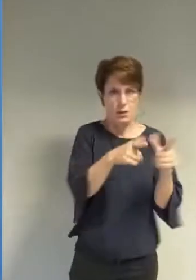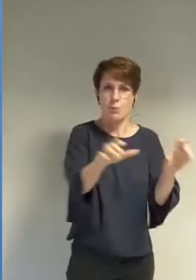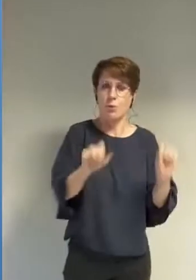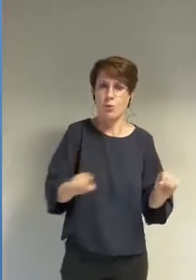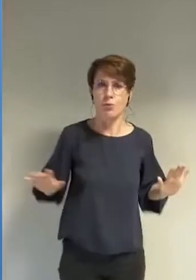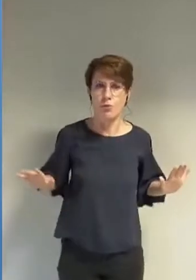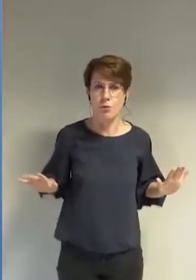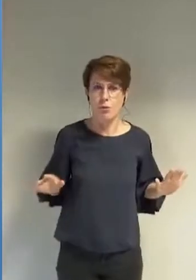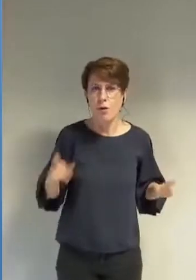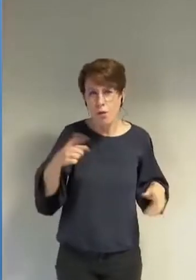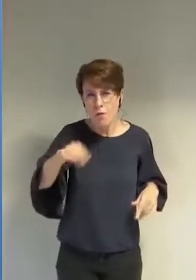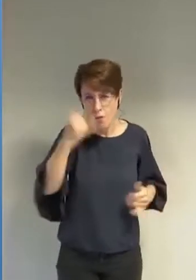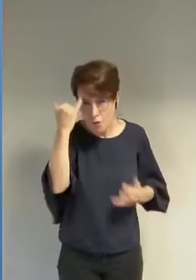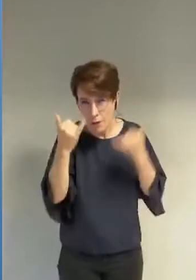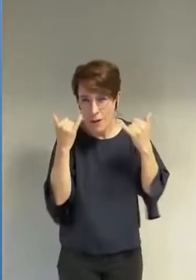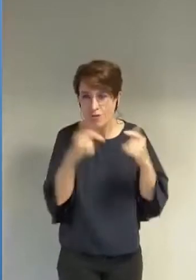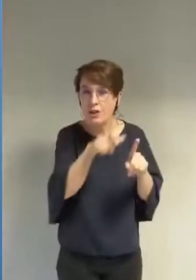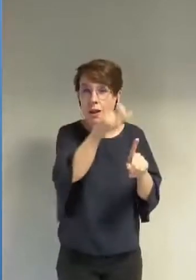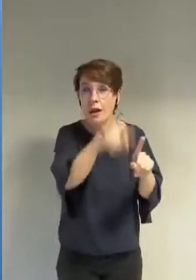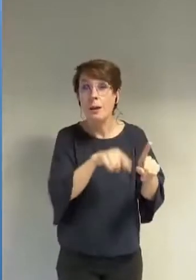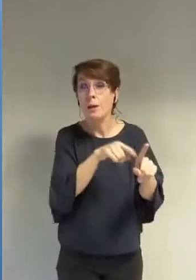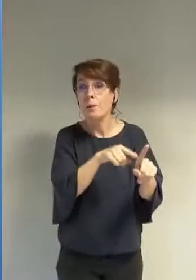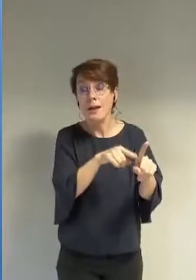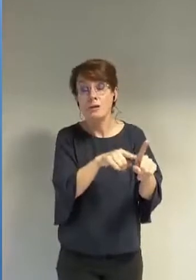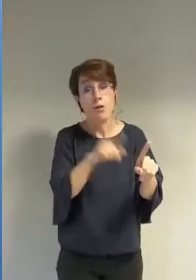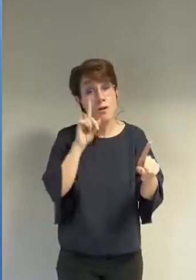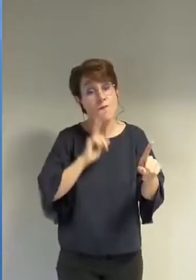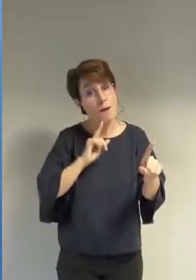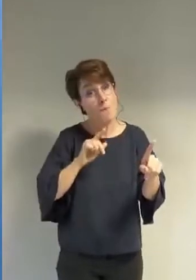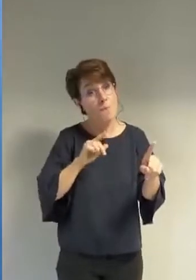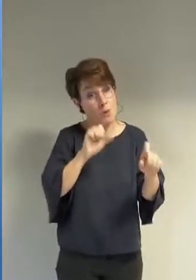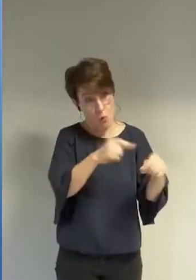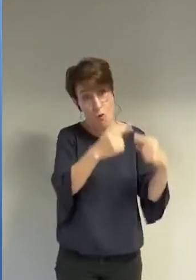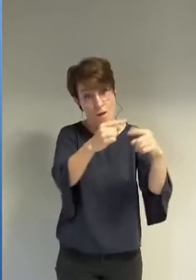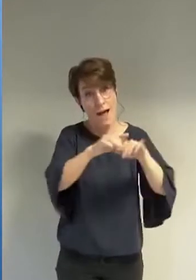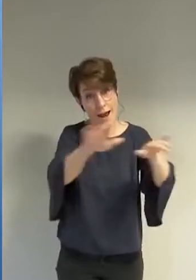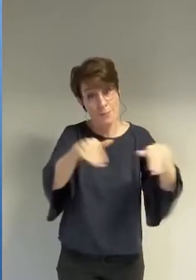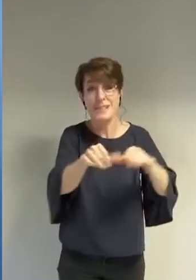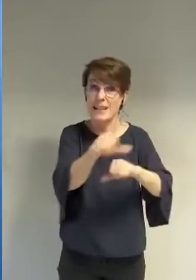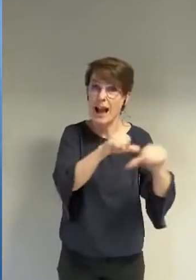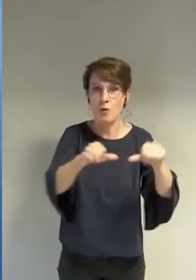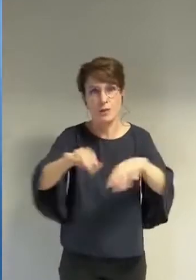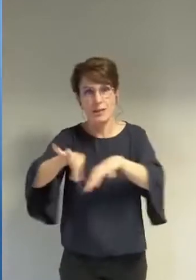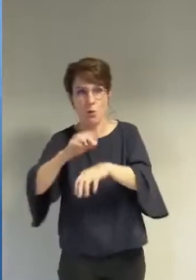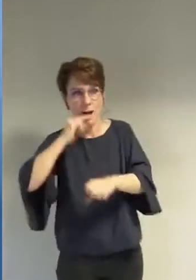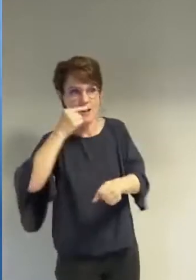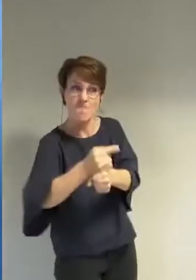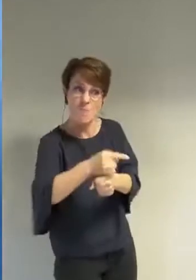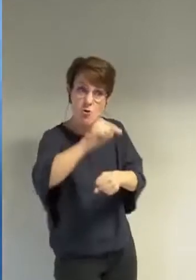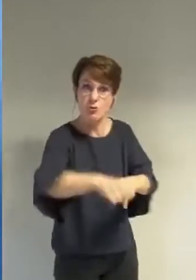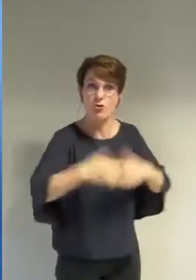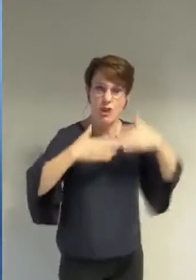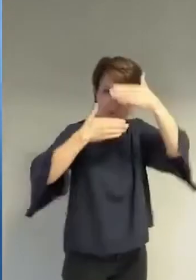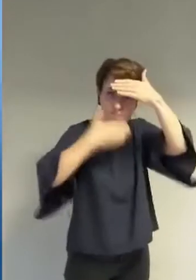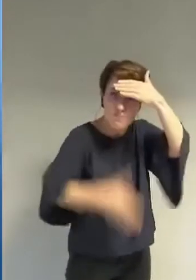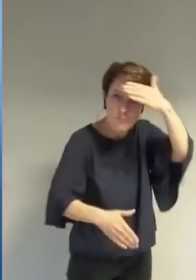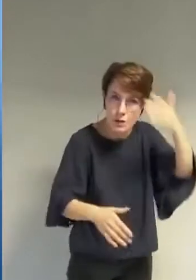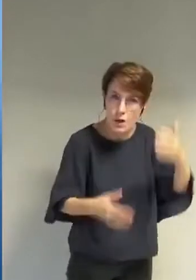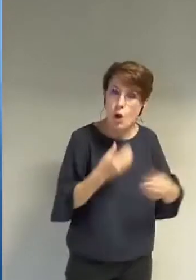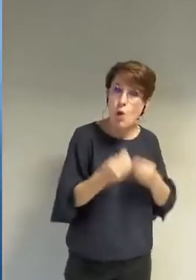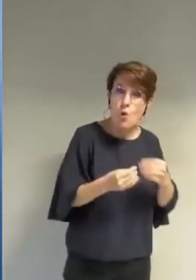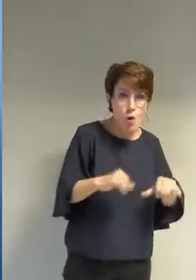femmes à qui le mari ou le conjoint poserait un burkini pour aller à la piscine avez-vous pensé à ces jeunes enfants en burkini